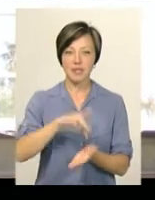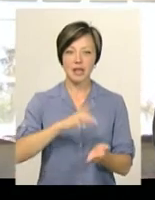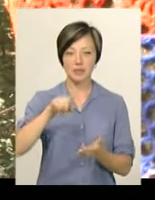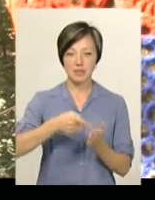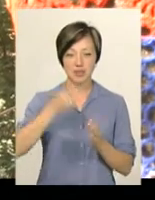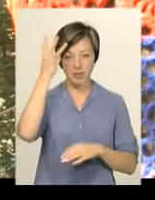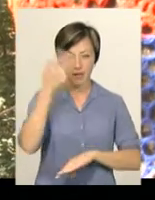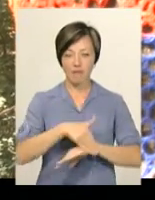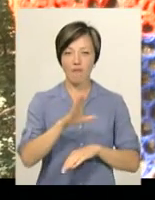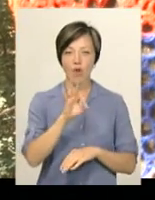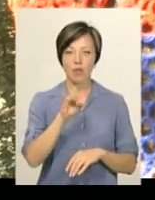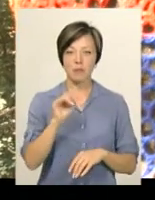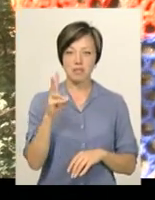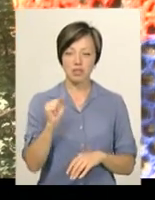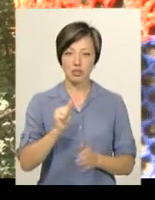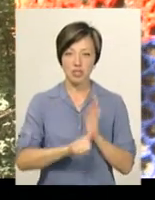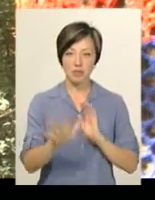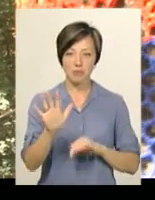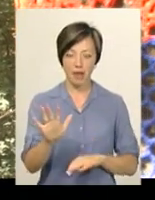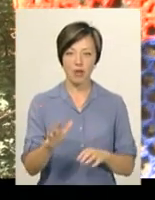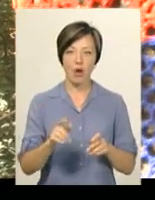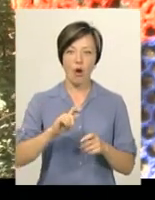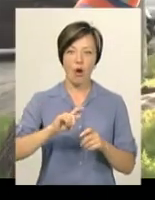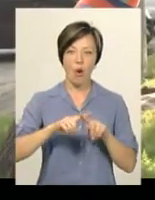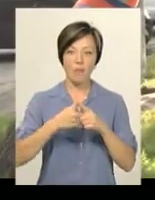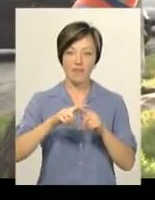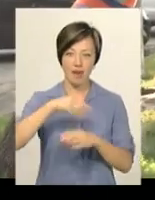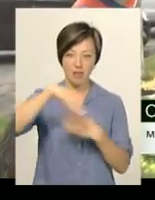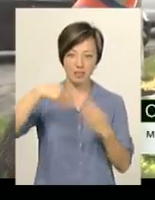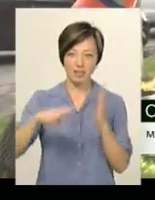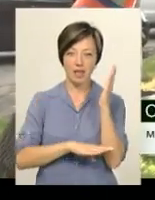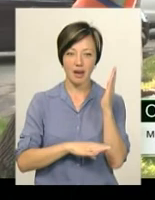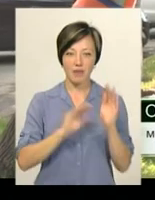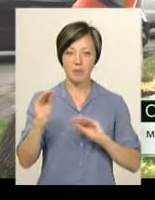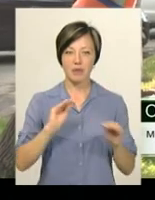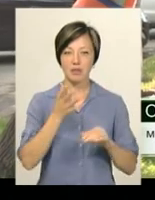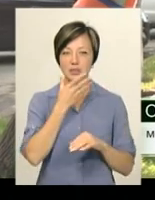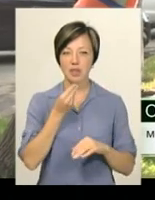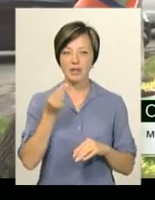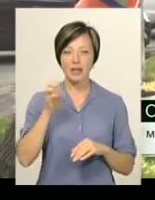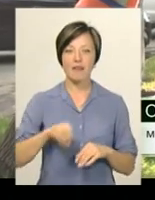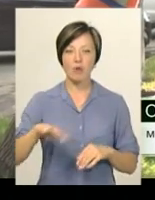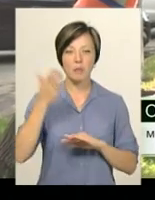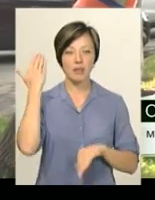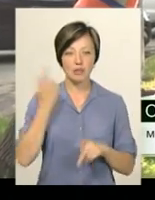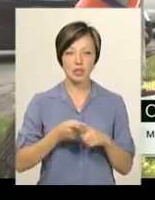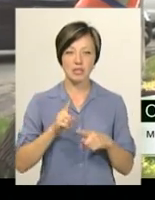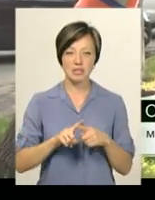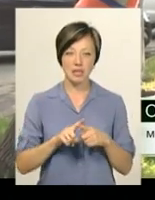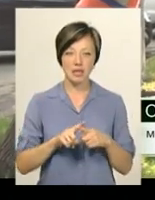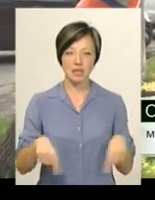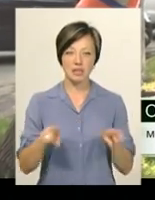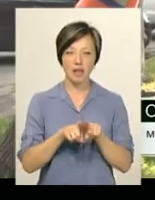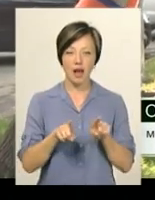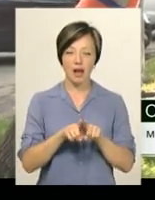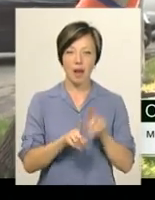Хмельничкого на вулиці Володимирська, 65, вона обв'язує дерева. Дерева прикрашають в Європі вже давно. Це так ніби